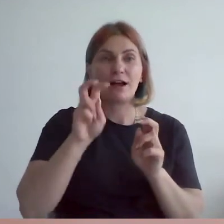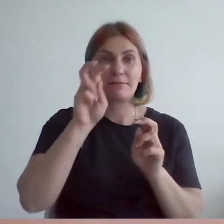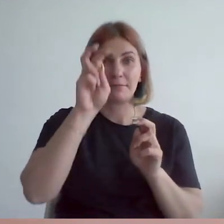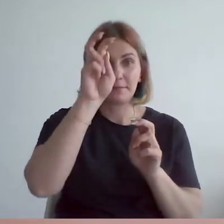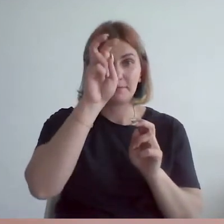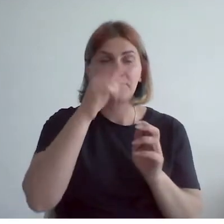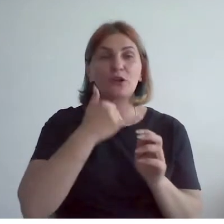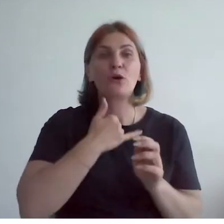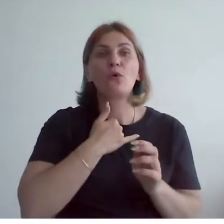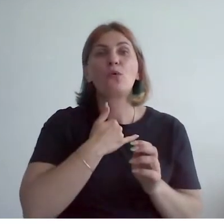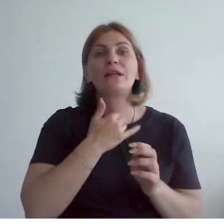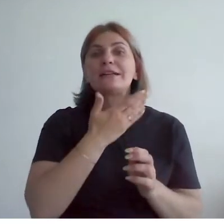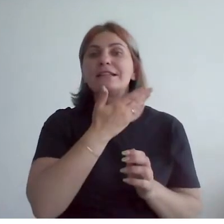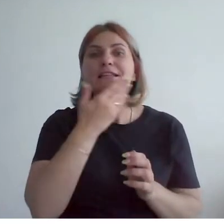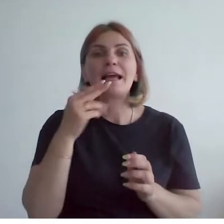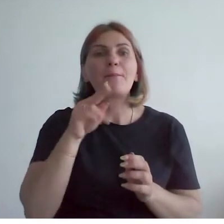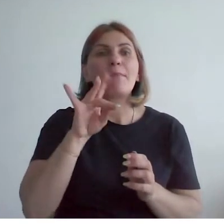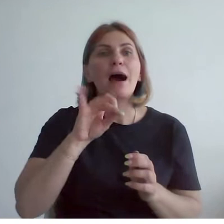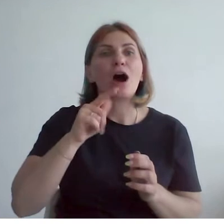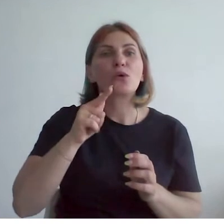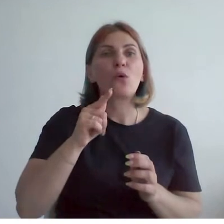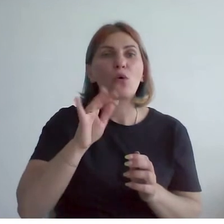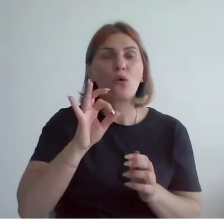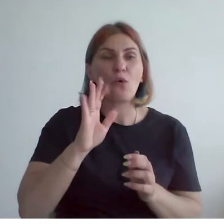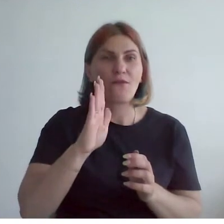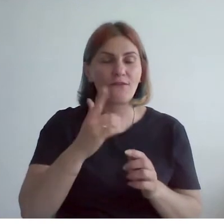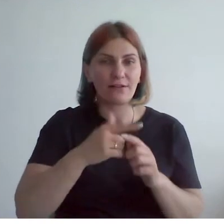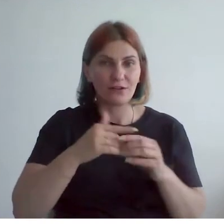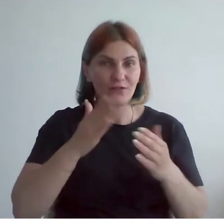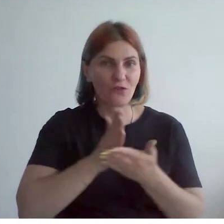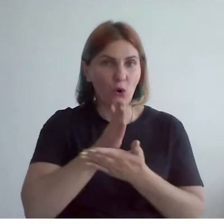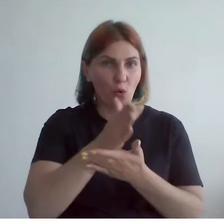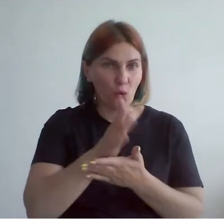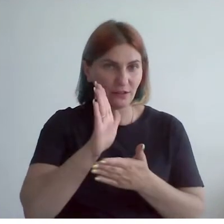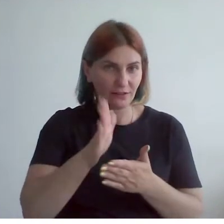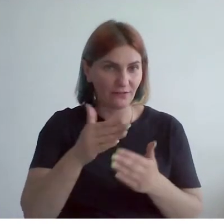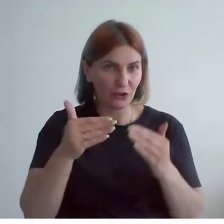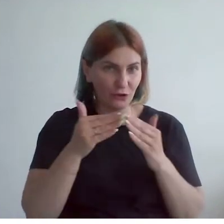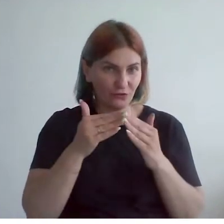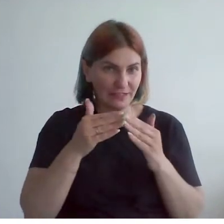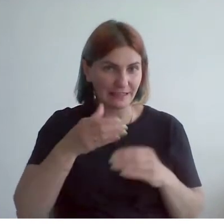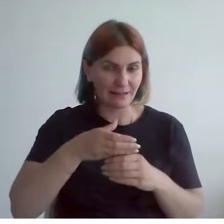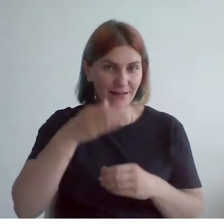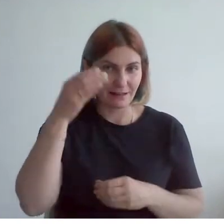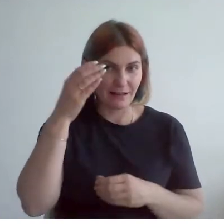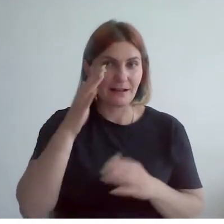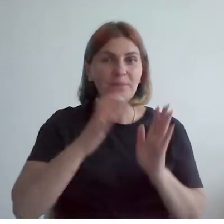У нас нет, точнее, порогов на входе в здание. У нас стеклянные двери, они сейчас в кадре.